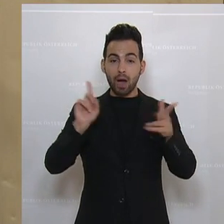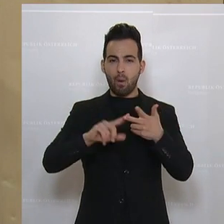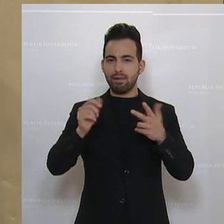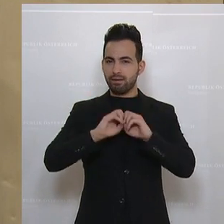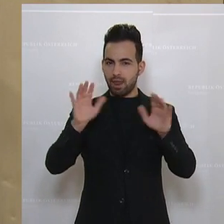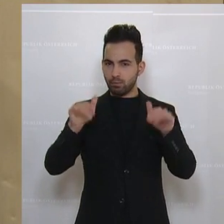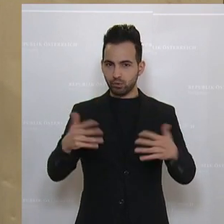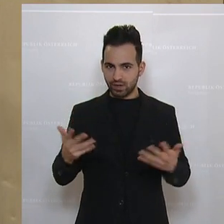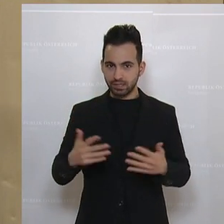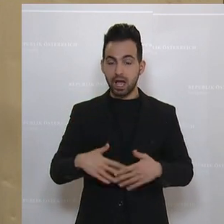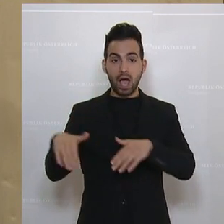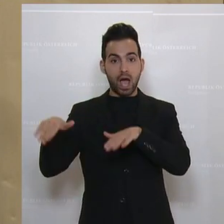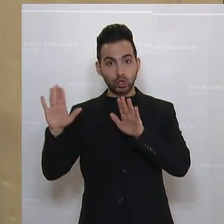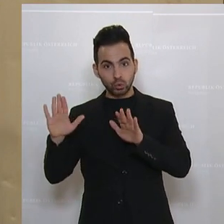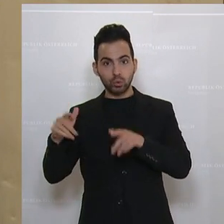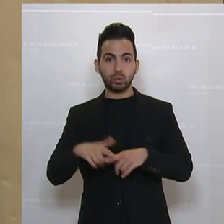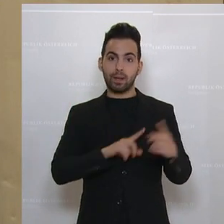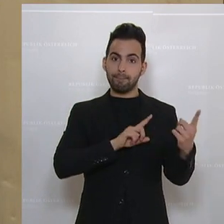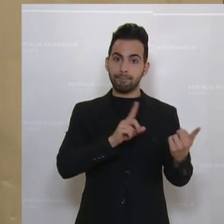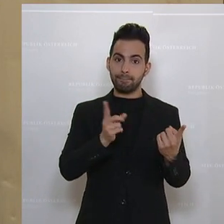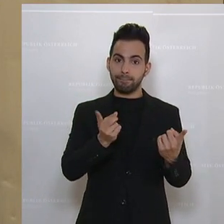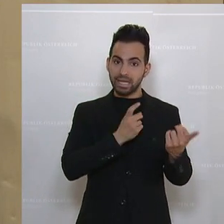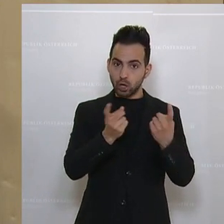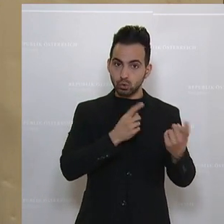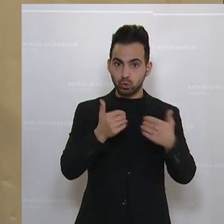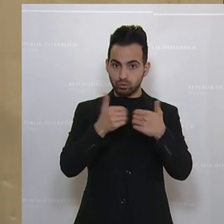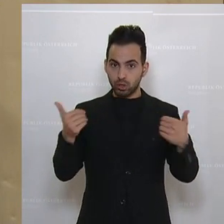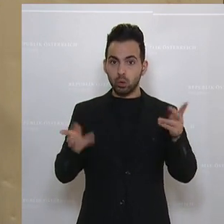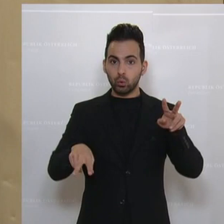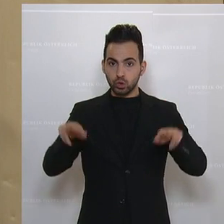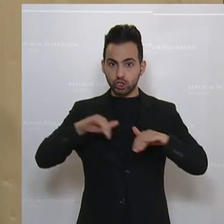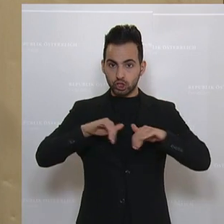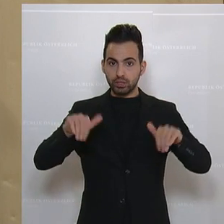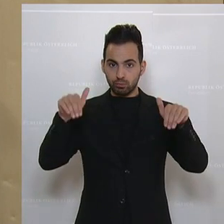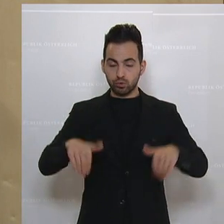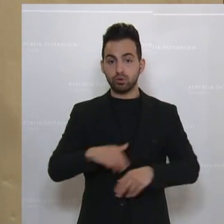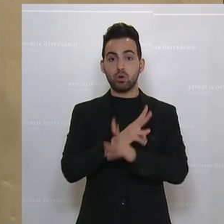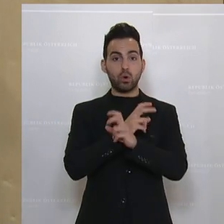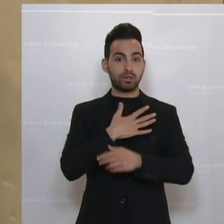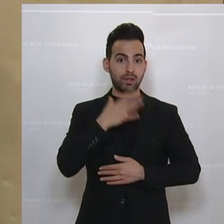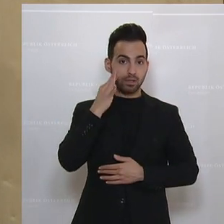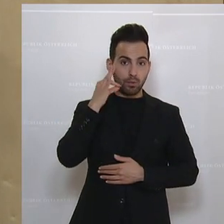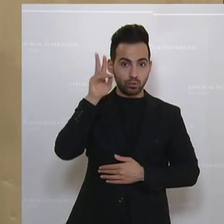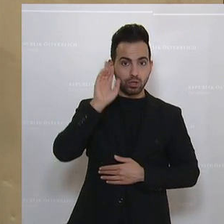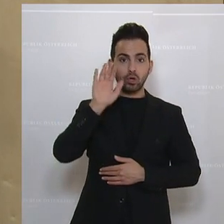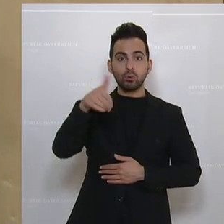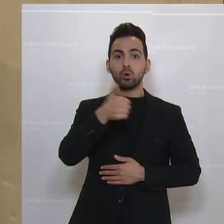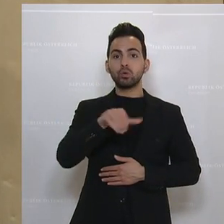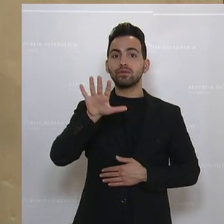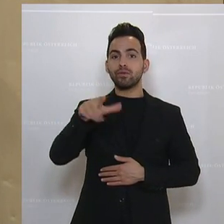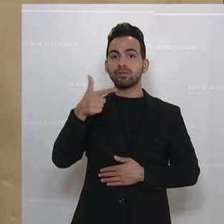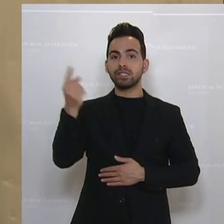klar zwischen Asyl und Migration unterscheiden müssen. Und Österreich, meine Damen und Herren, das über 125